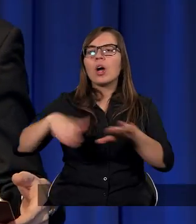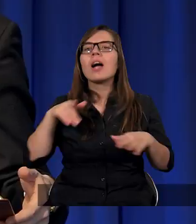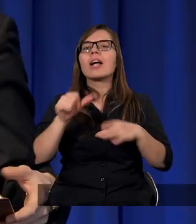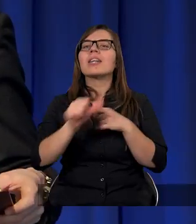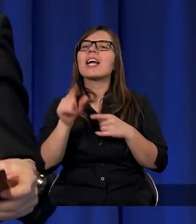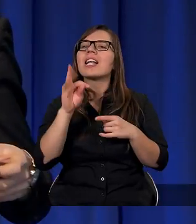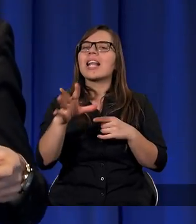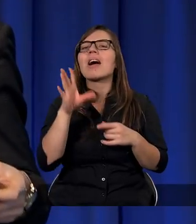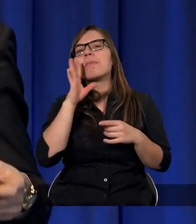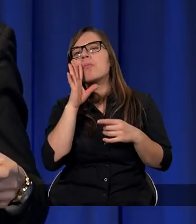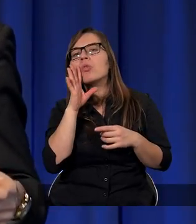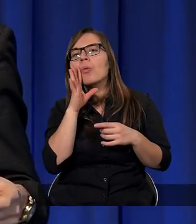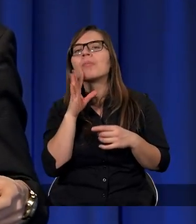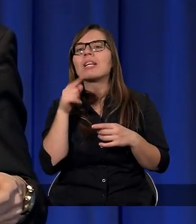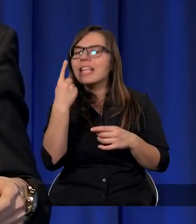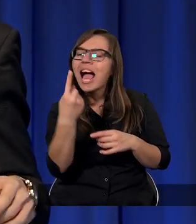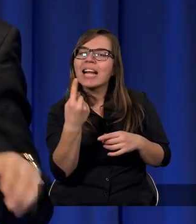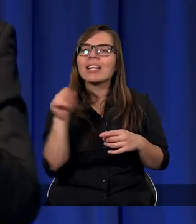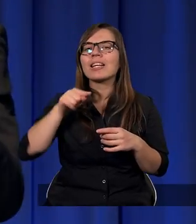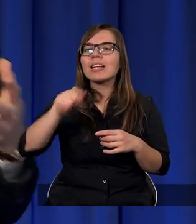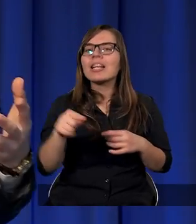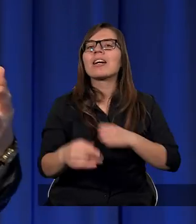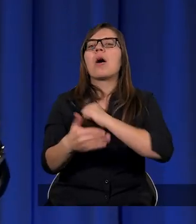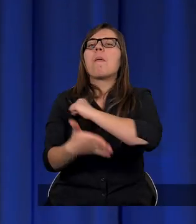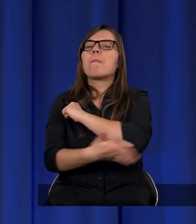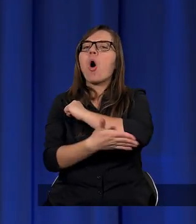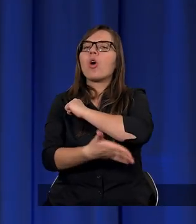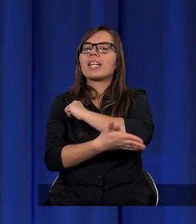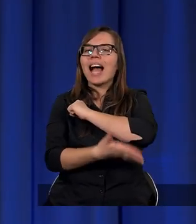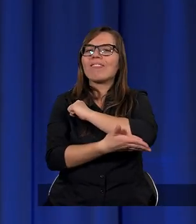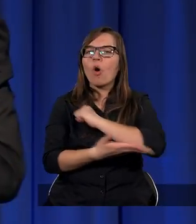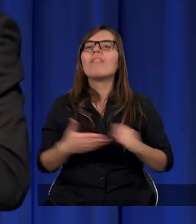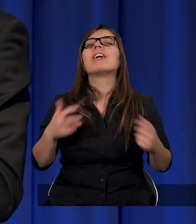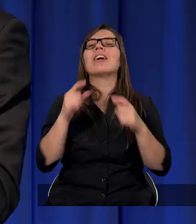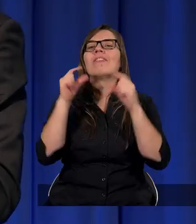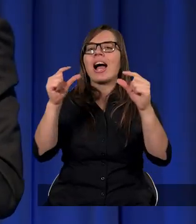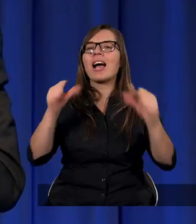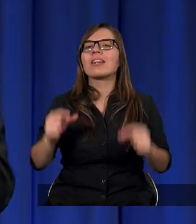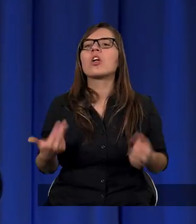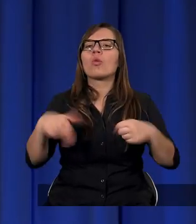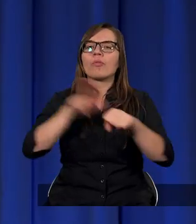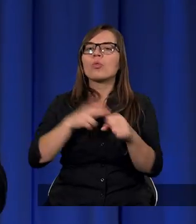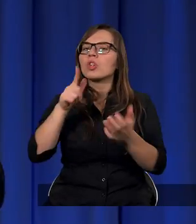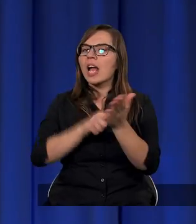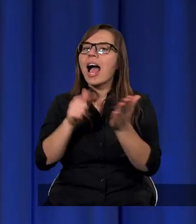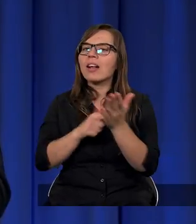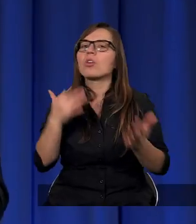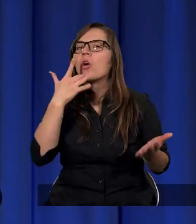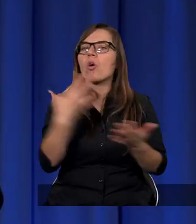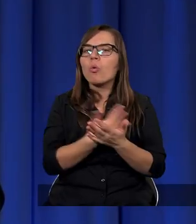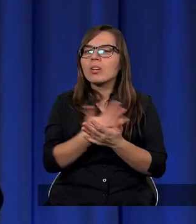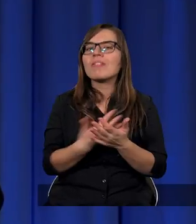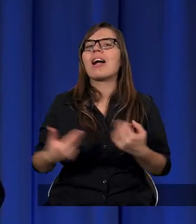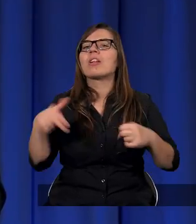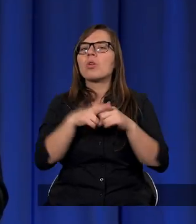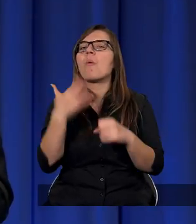który jest taki, no powiedzielibyśmy właśnie jednym z tych podstawowych wersetów, których często używamy, kiedy mówimy na